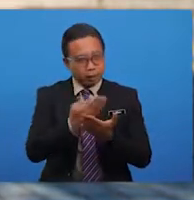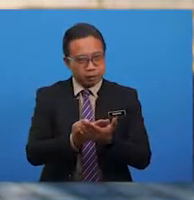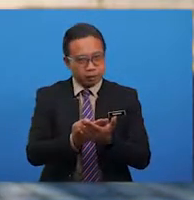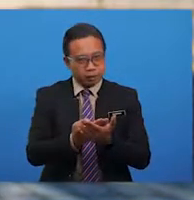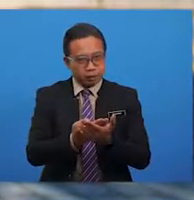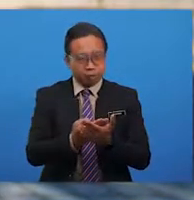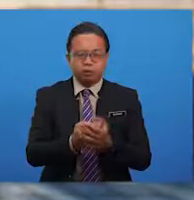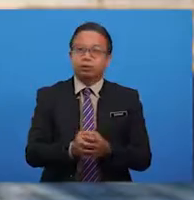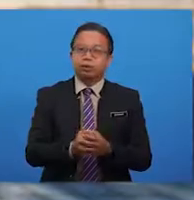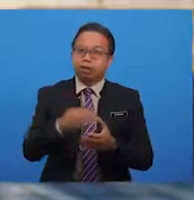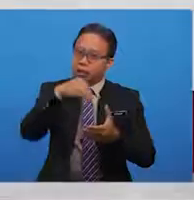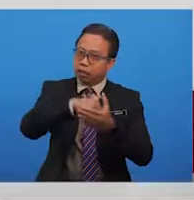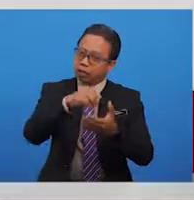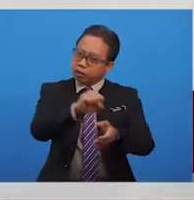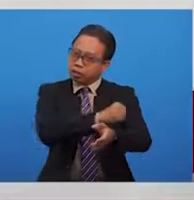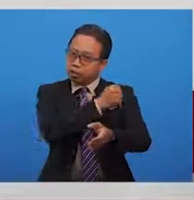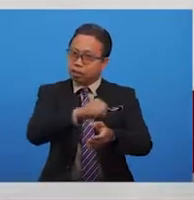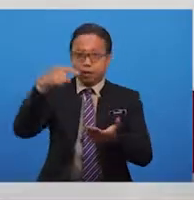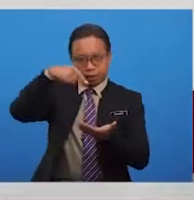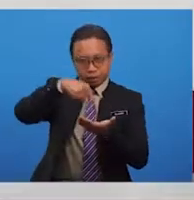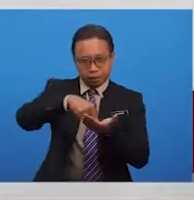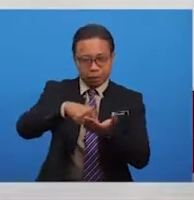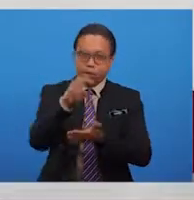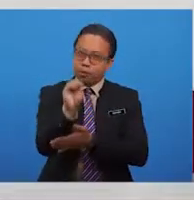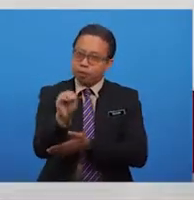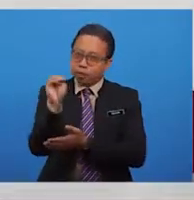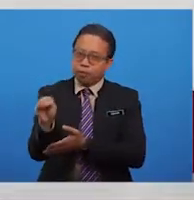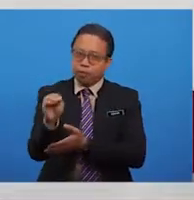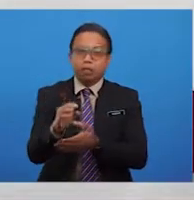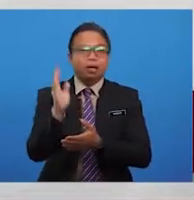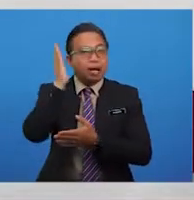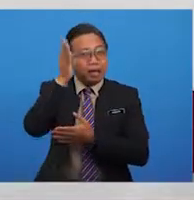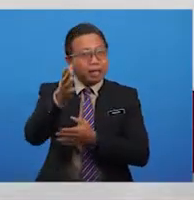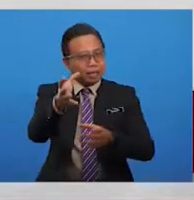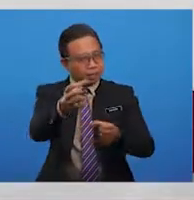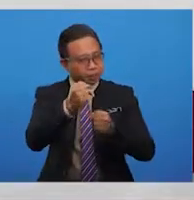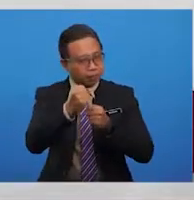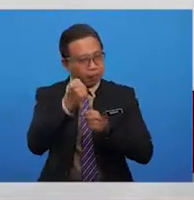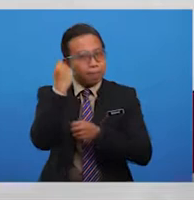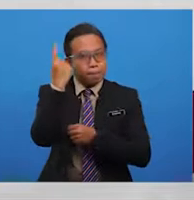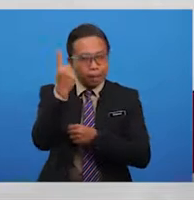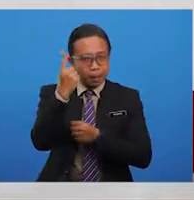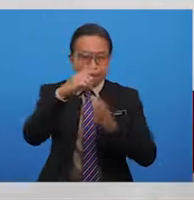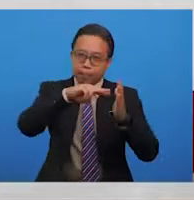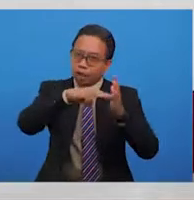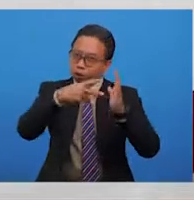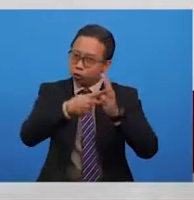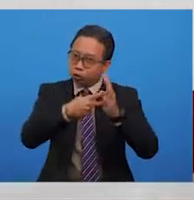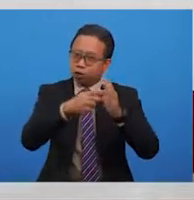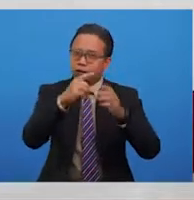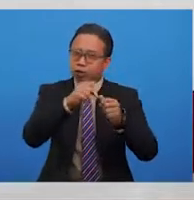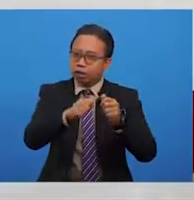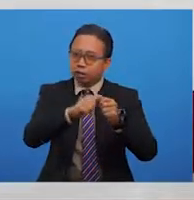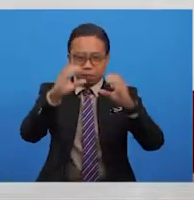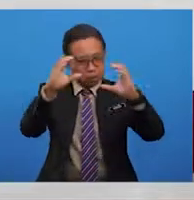kupasan sajak Kuduk Perang pada hari ini, murid-murid akan dapat memahami maksud setiap rangkap